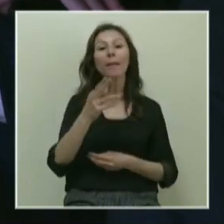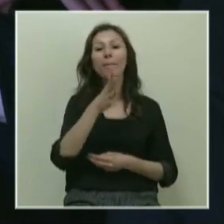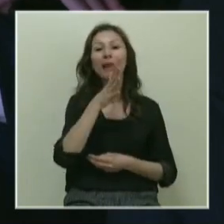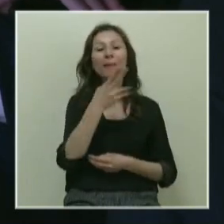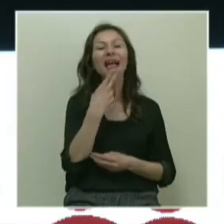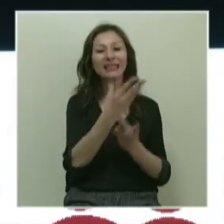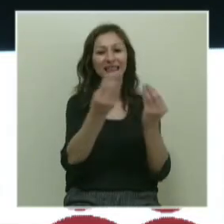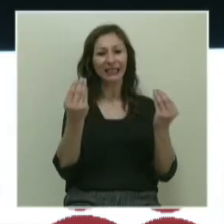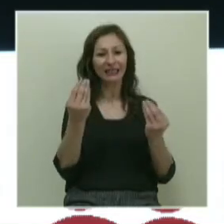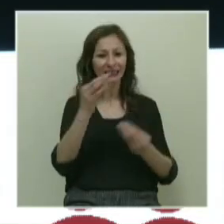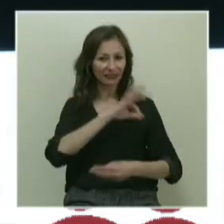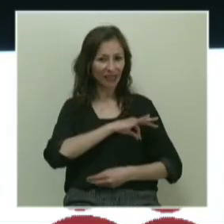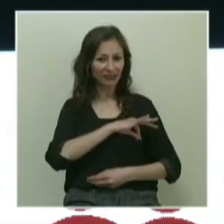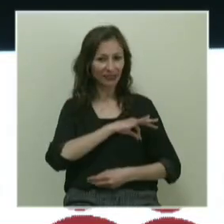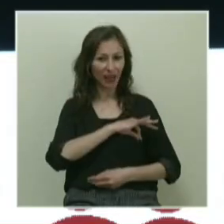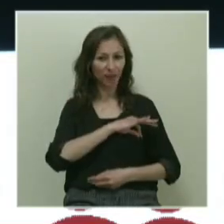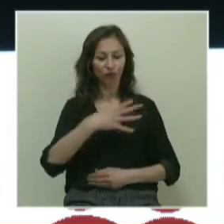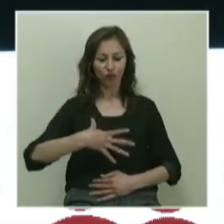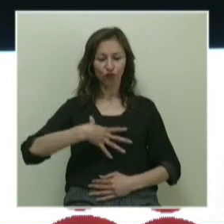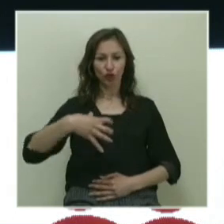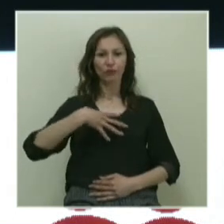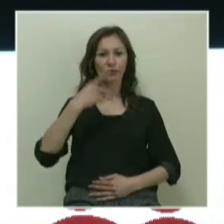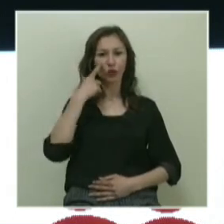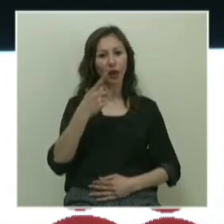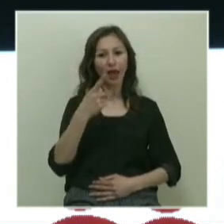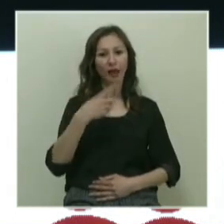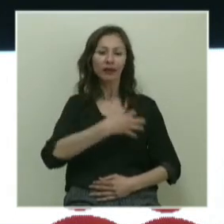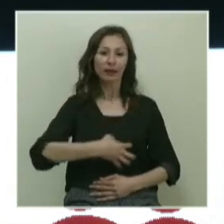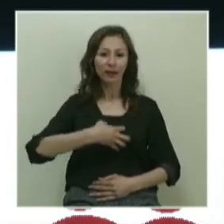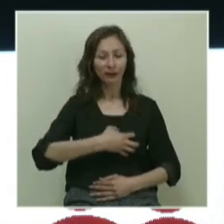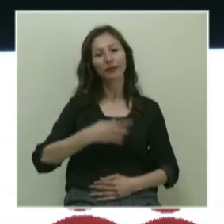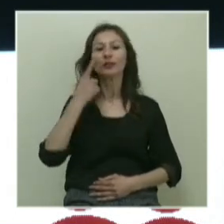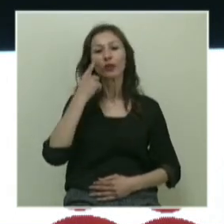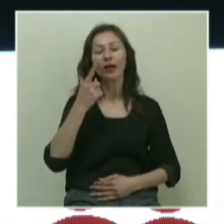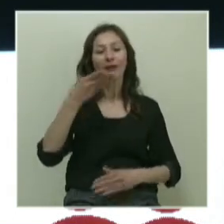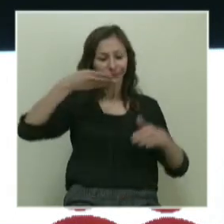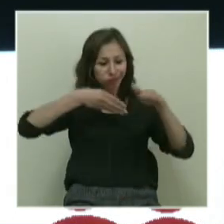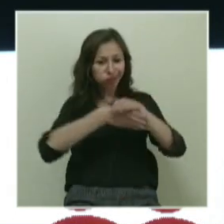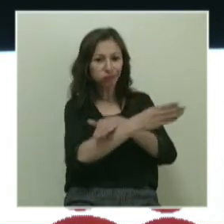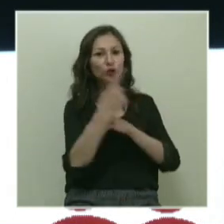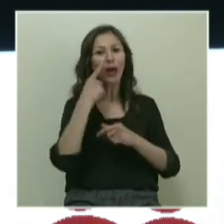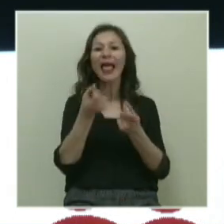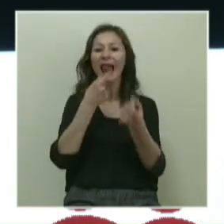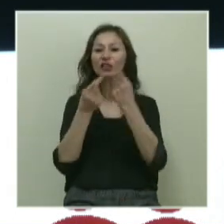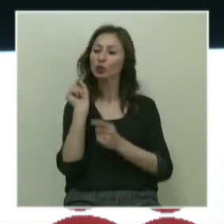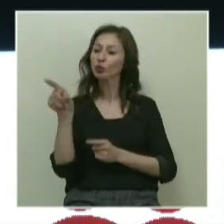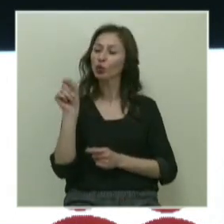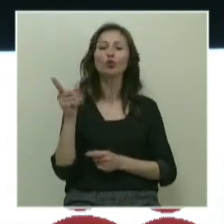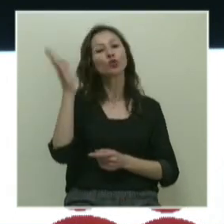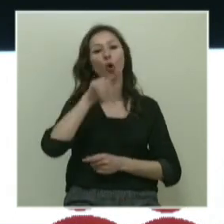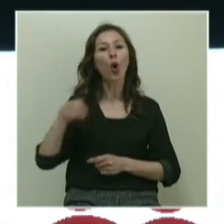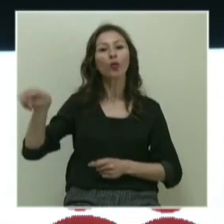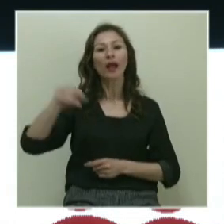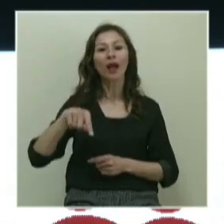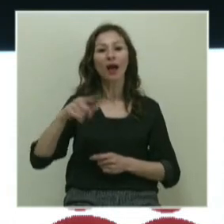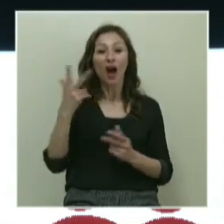sayesinde ultrasona giriyorsunuz, sonra onları taşlıyorsunuz. MR'a giriyorsunuz, sonra onları taşlıyorsunuz. İlaçlarını yuturuyorsunuz, onları